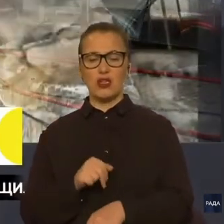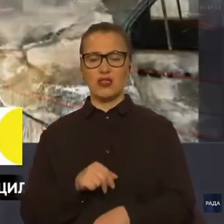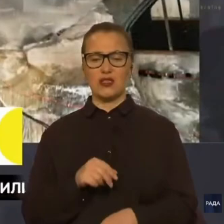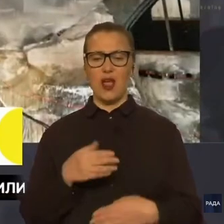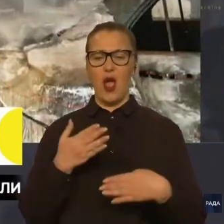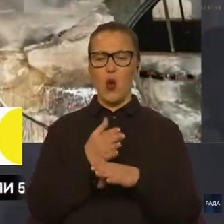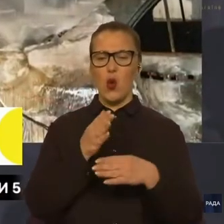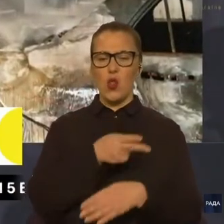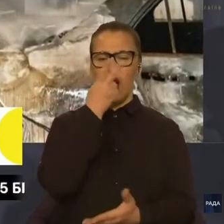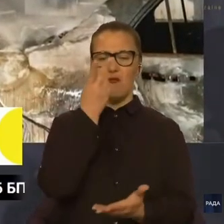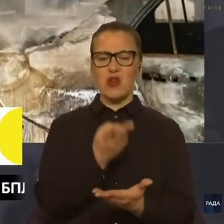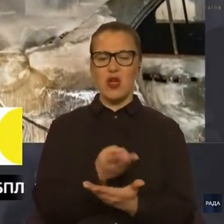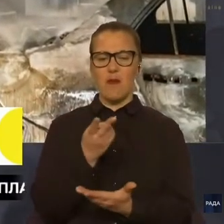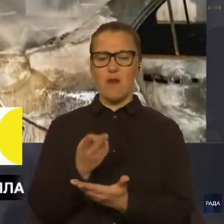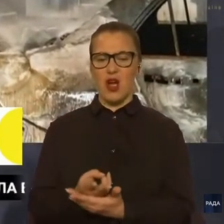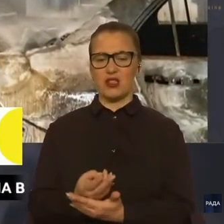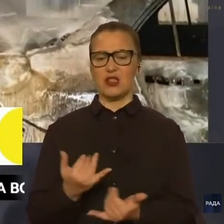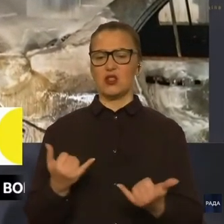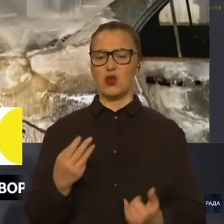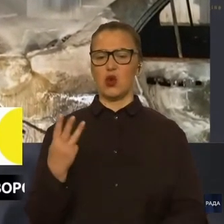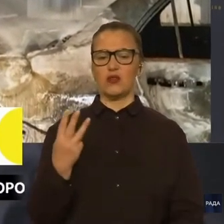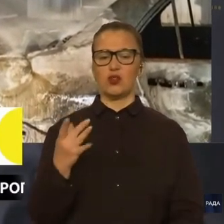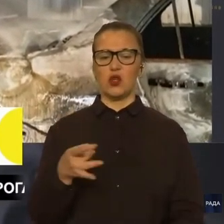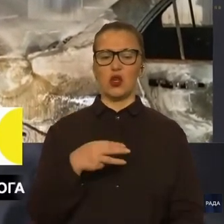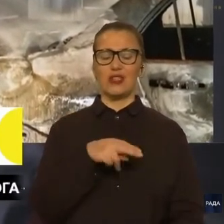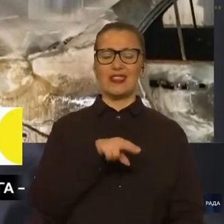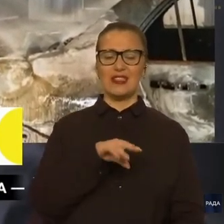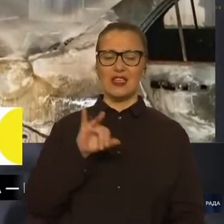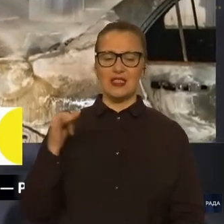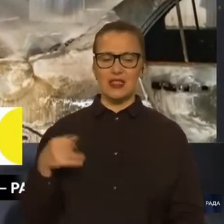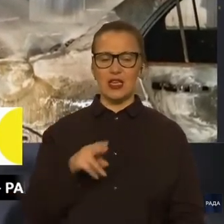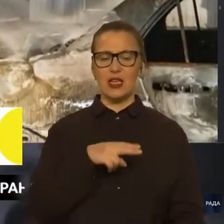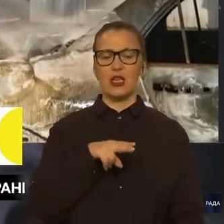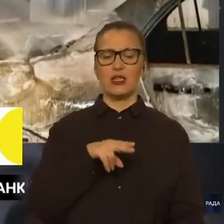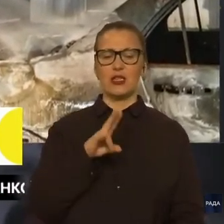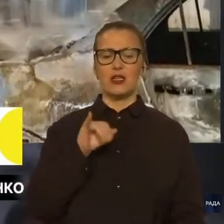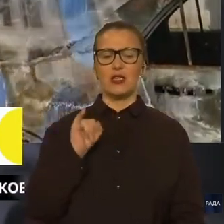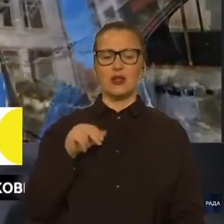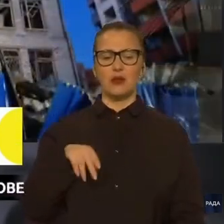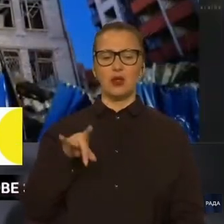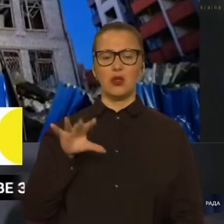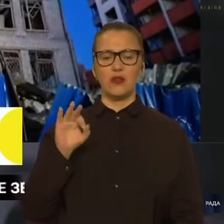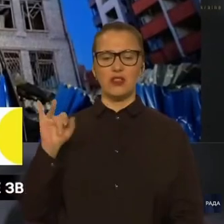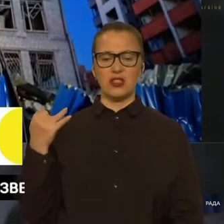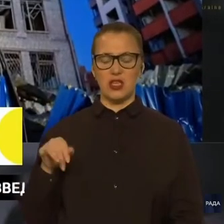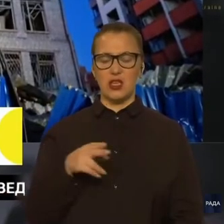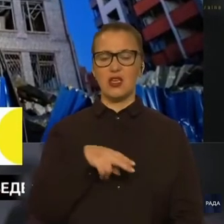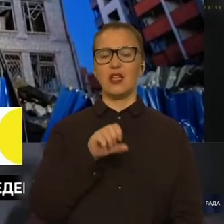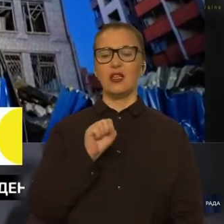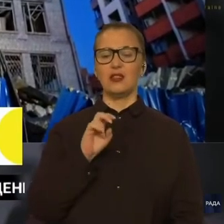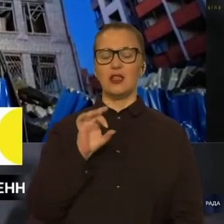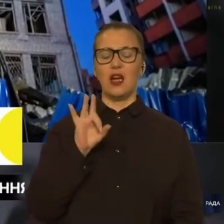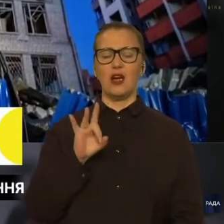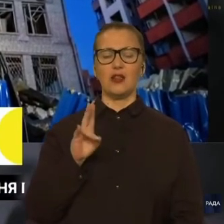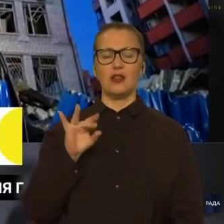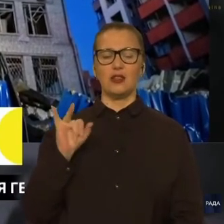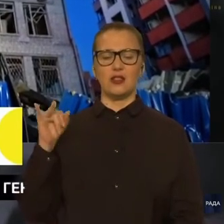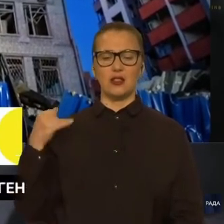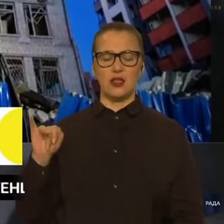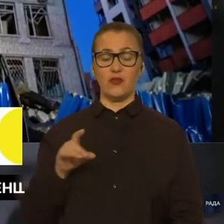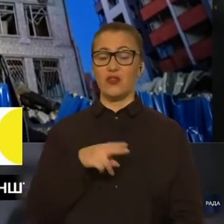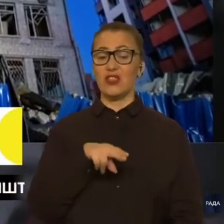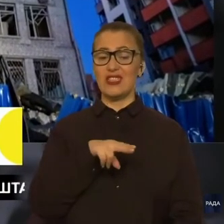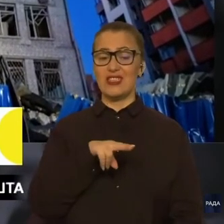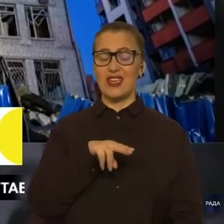сьогодні у трьох районах. У Деснянському, Дніпровському і Дарницькому. В Деснянському